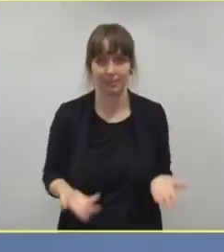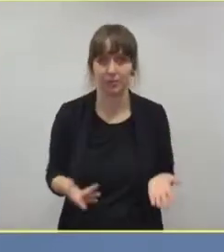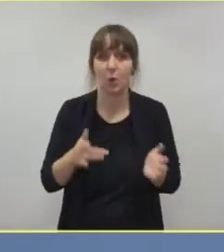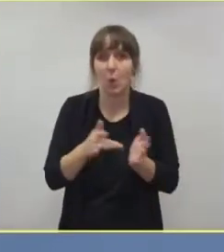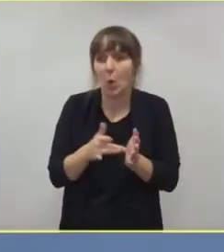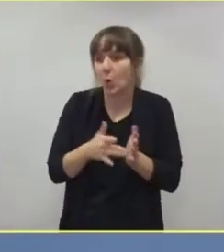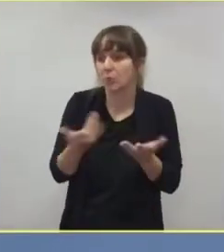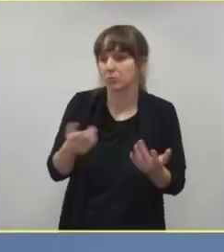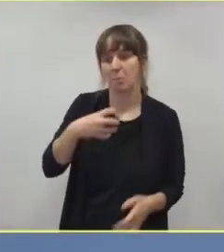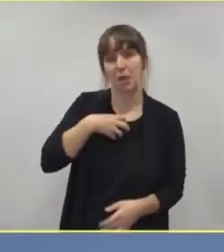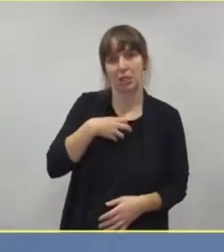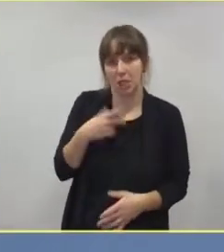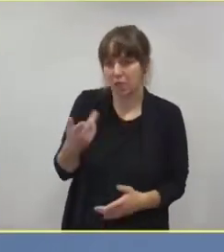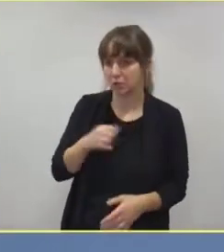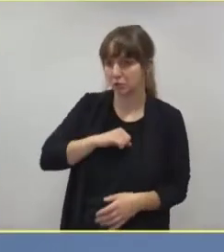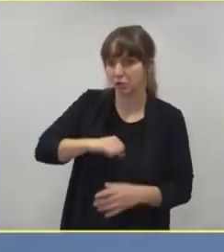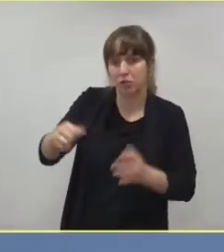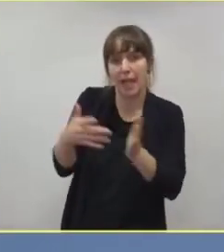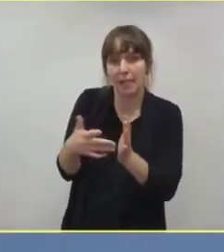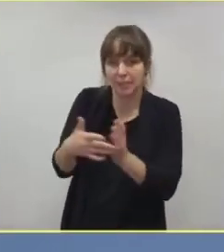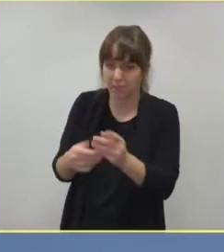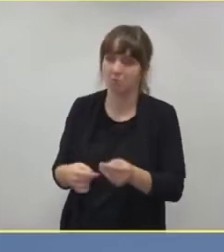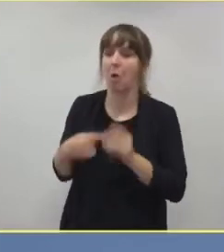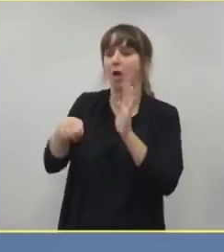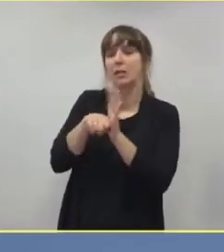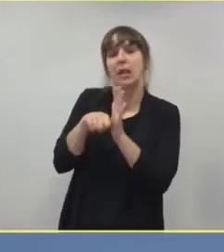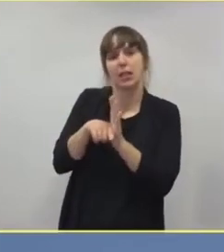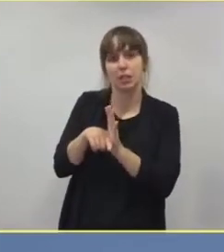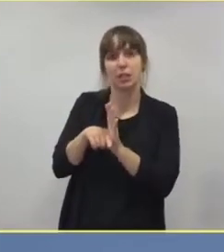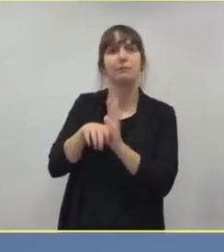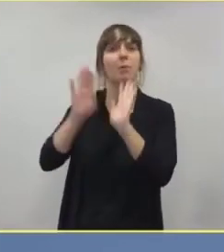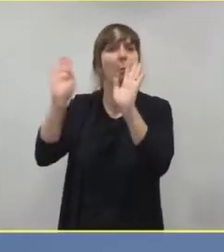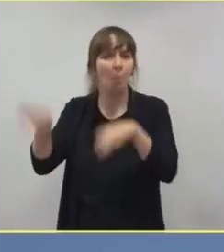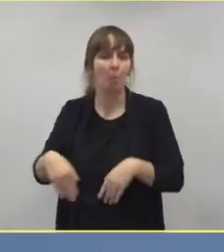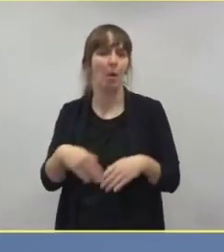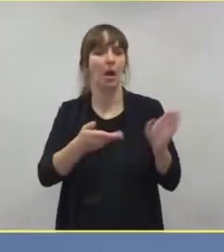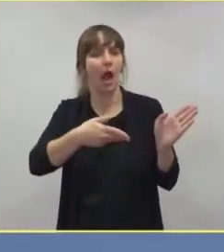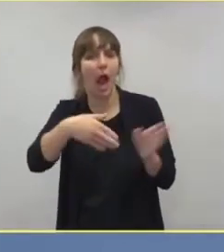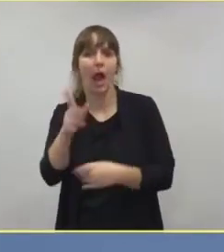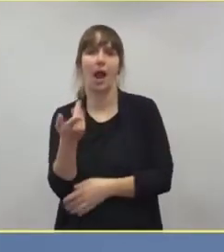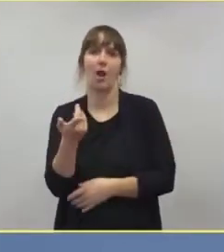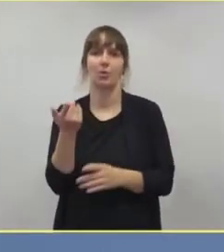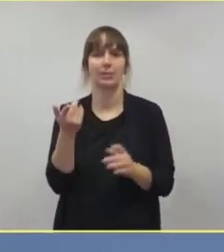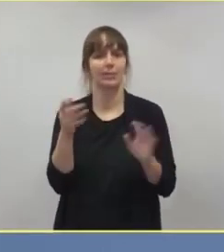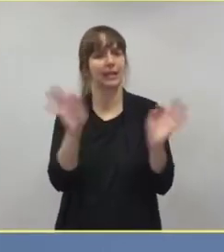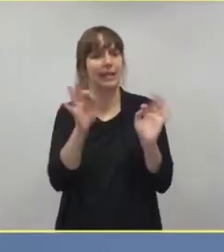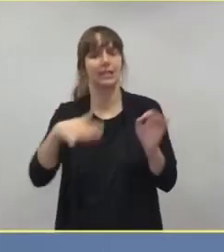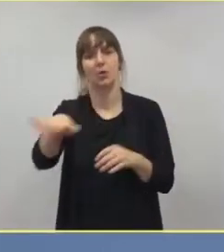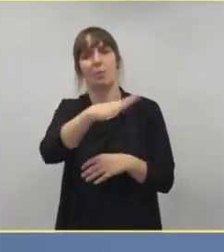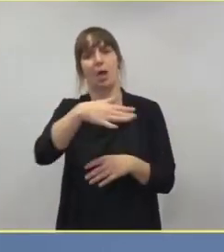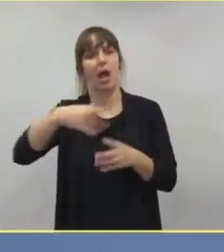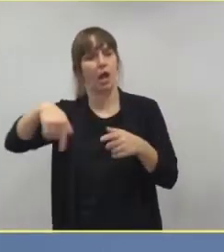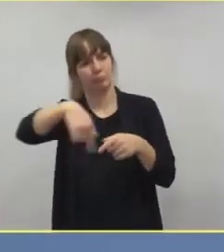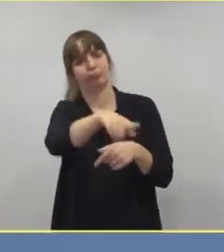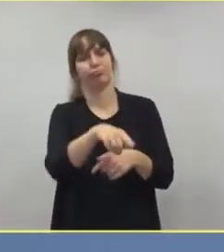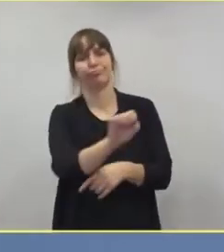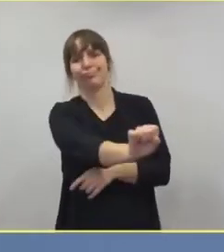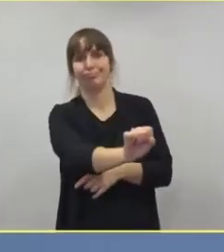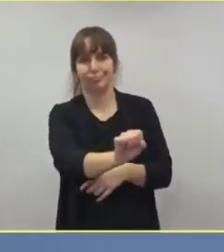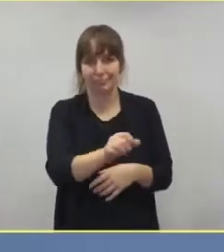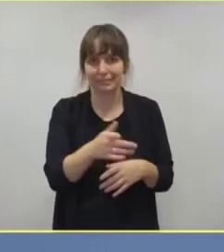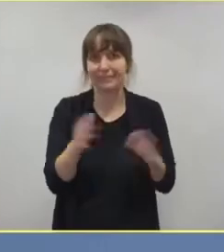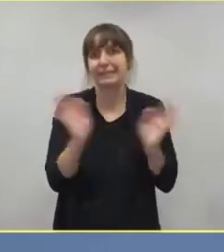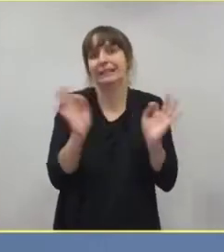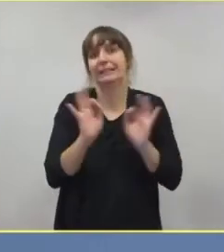Schnelltestpatienten in einen Hochrisikobereich ins Krankenhaus legen. Und da nosokomerle Infektionen verursachen bei diesem einen von 20 oder